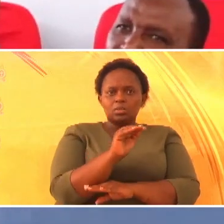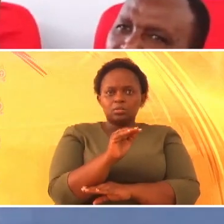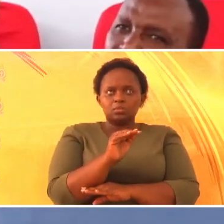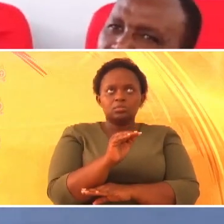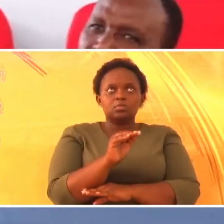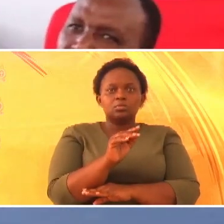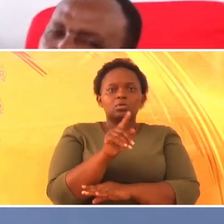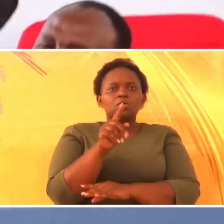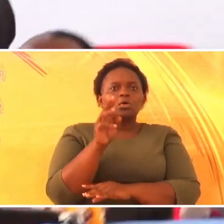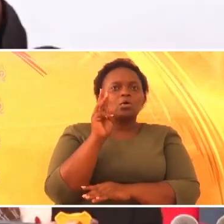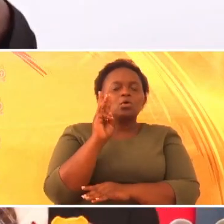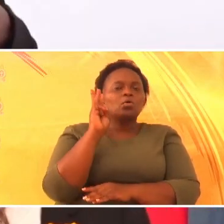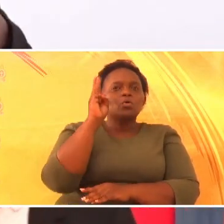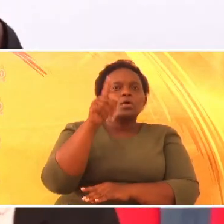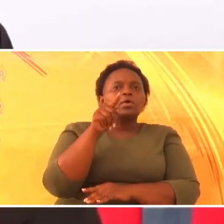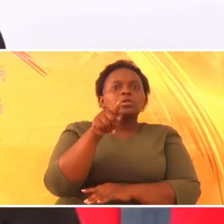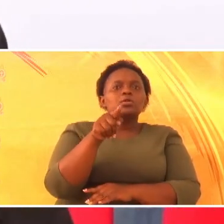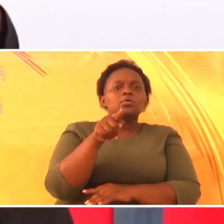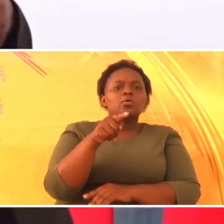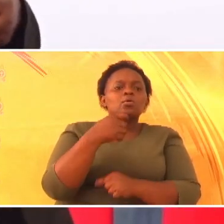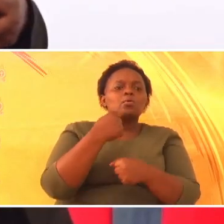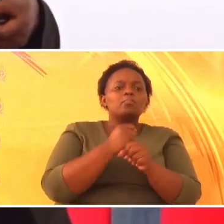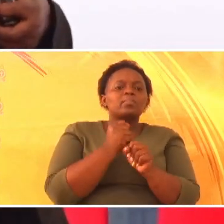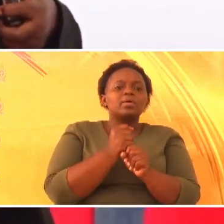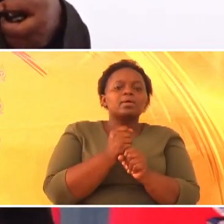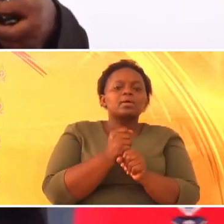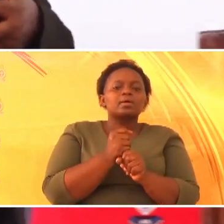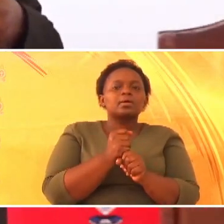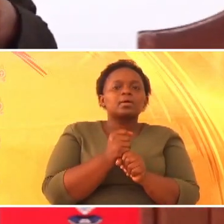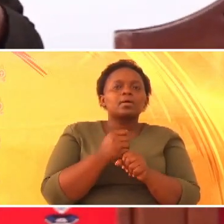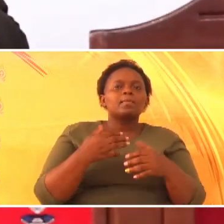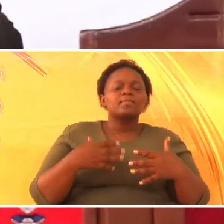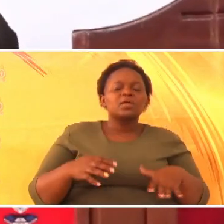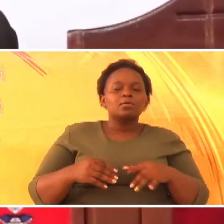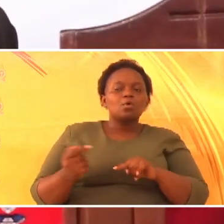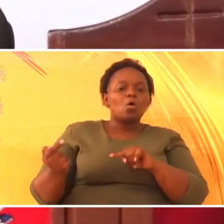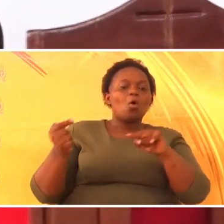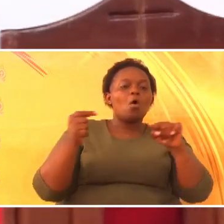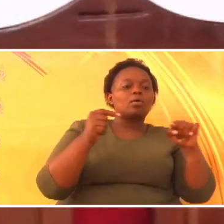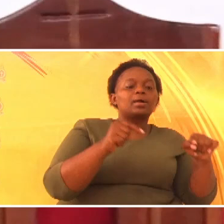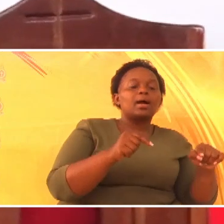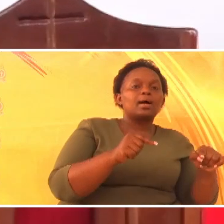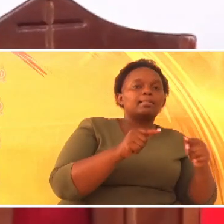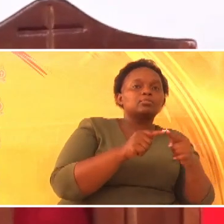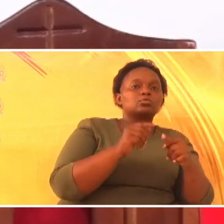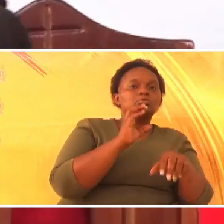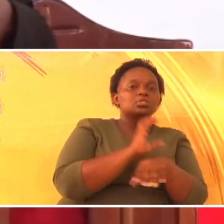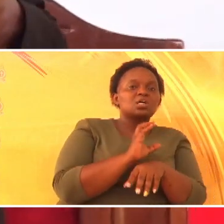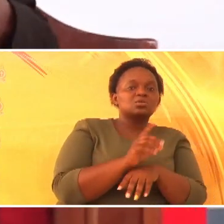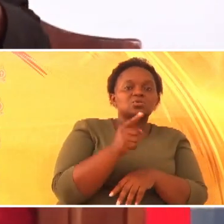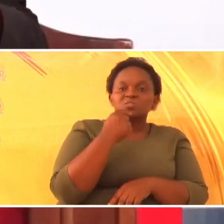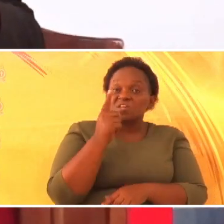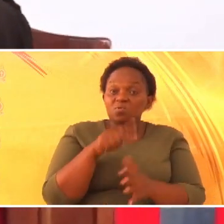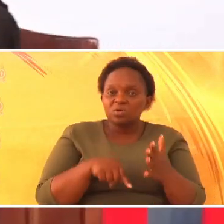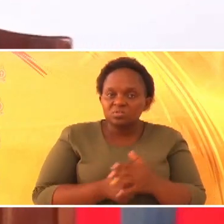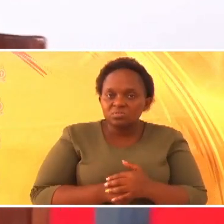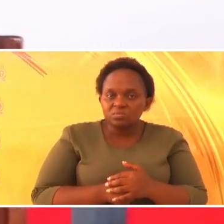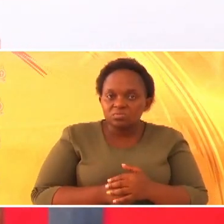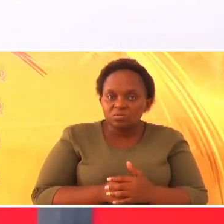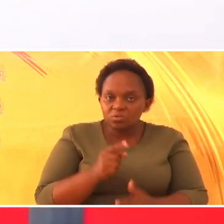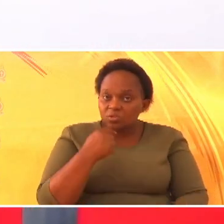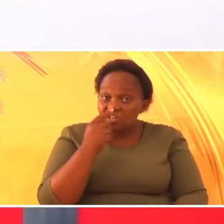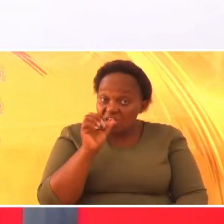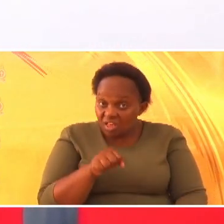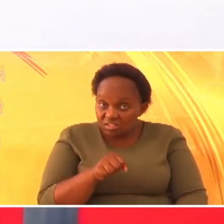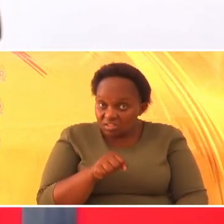magadoa gi, moke nyombaine ya angkai. Okiu gatea? We giriatea? We gireee.